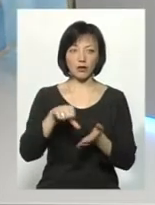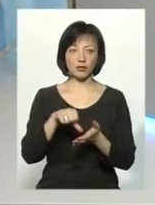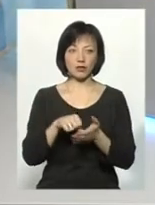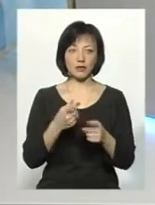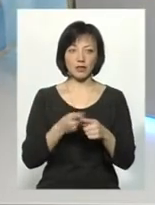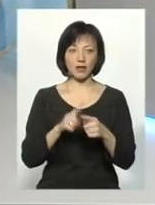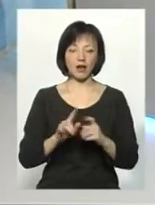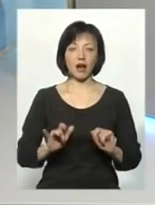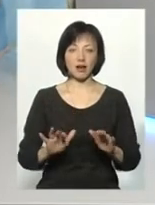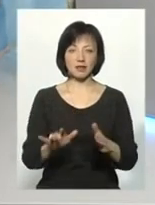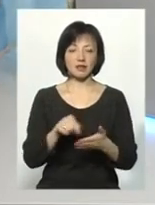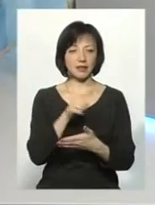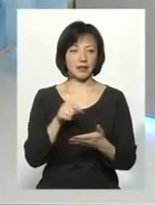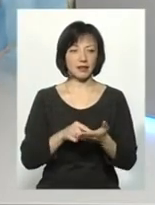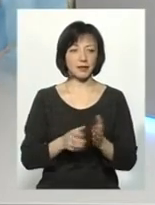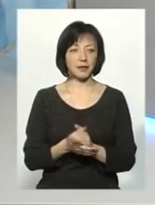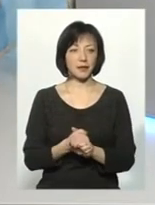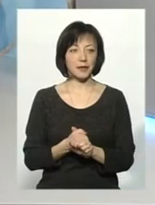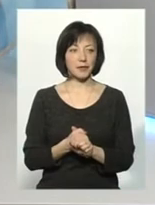у таких от акціях